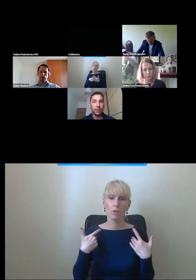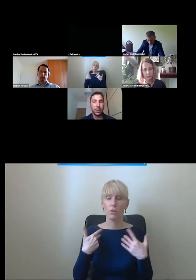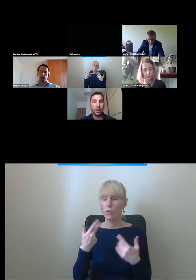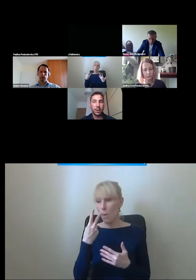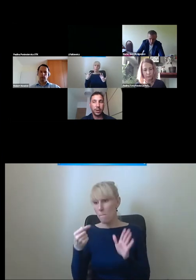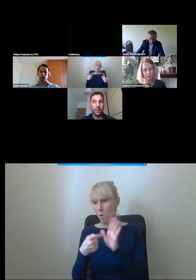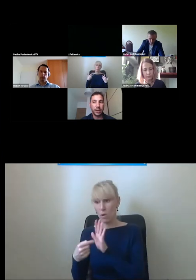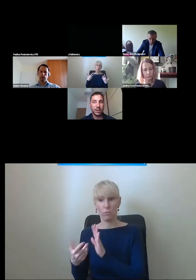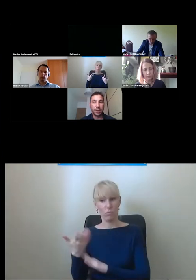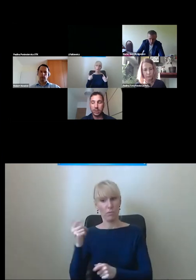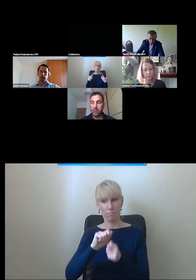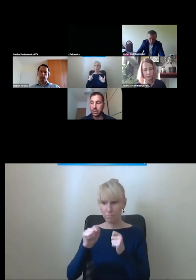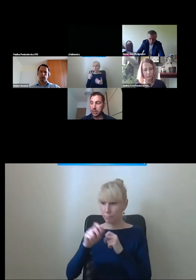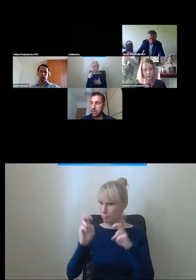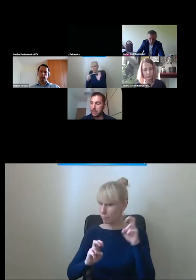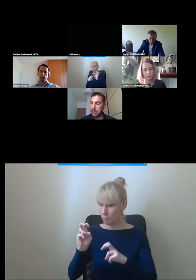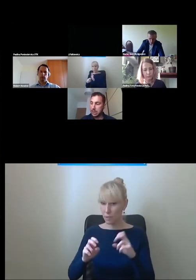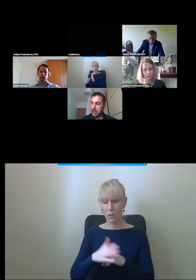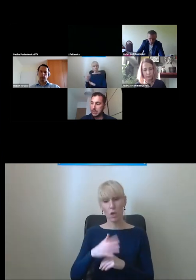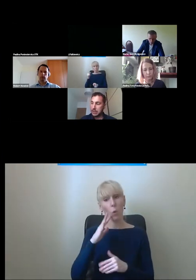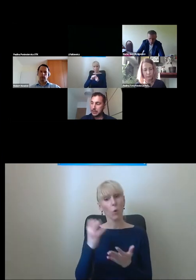użytkowników w takiej sytuacji.